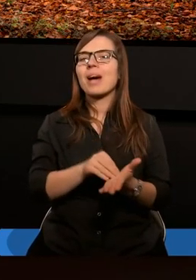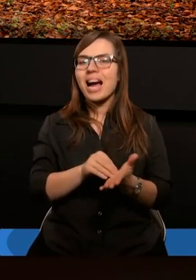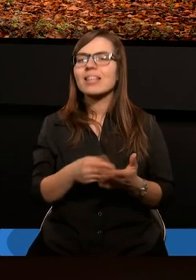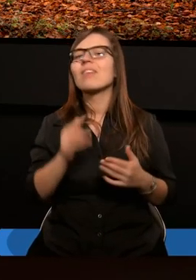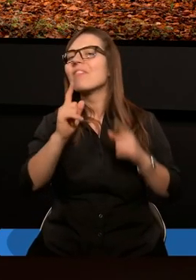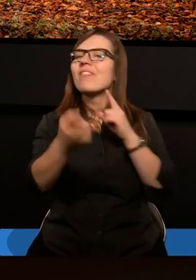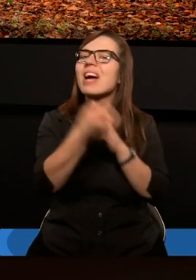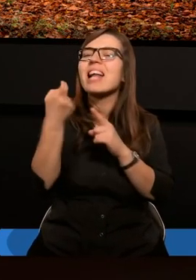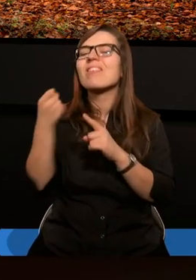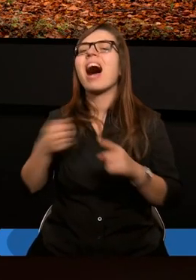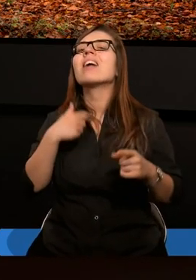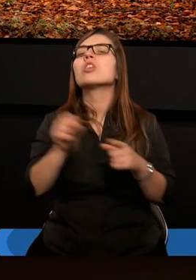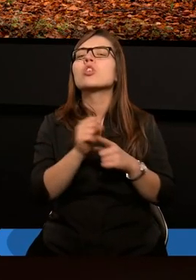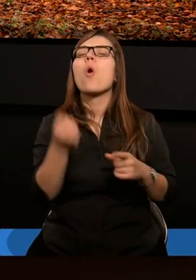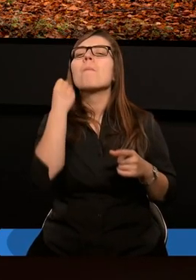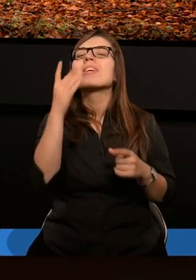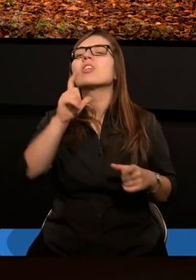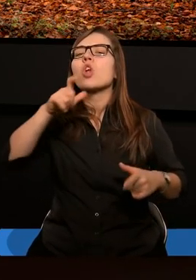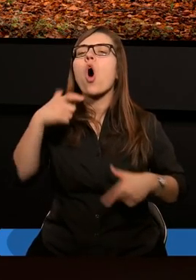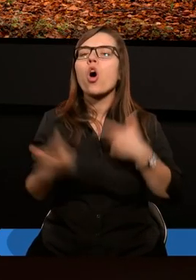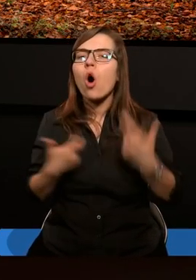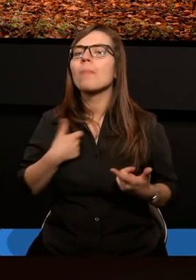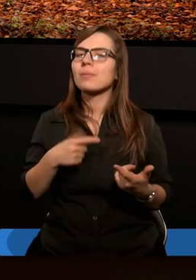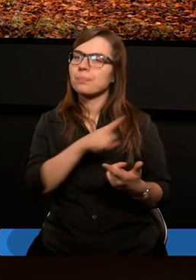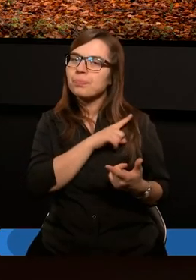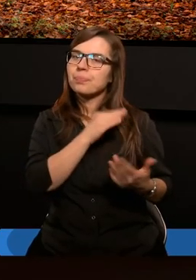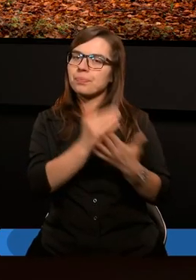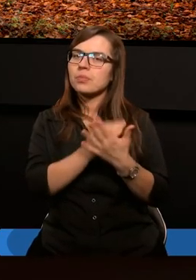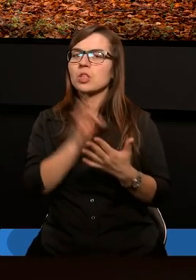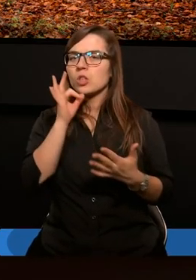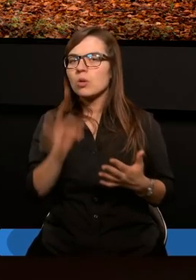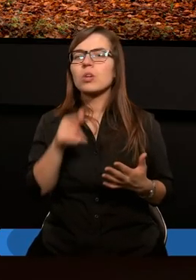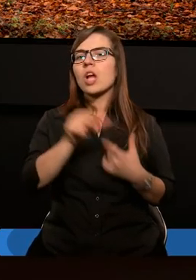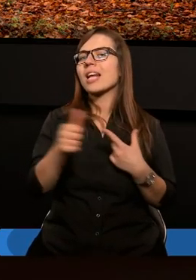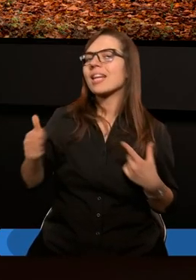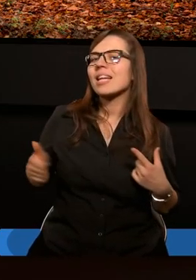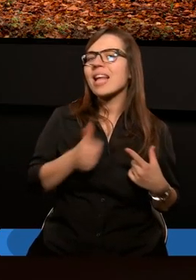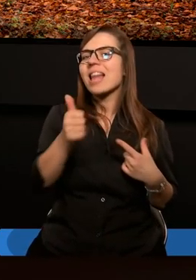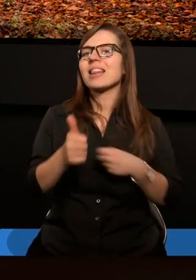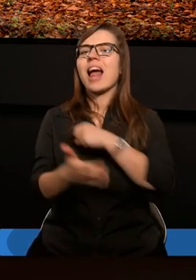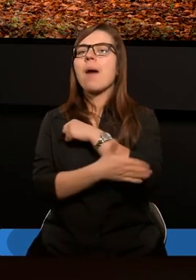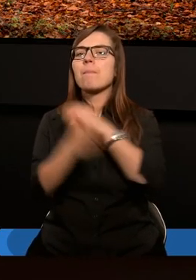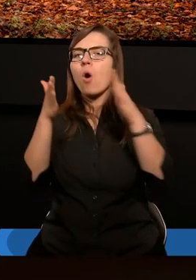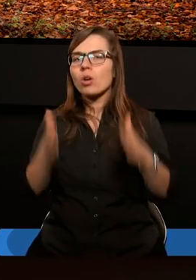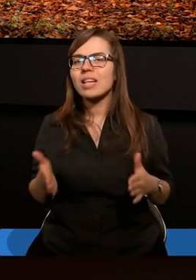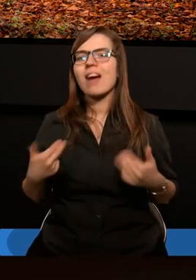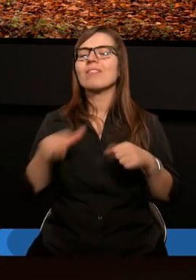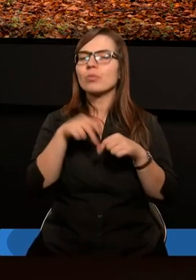No i też wezwanie do trwania w dobroci, bo to jest jedyna postawa tutaj